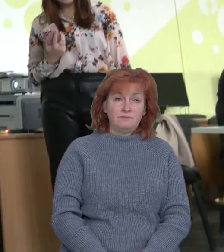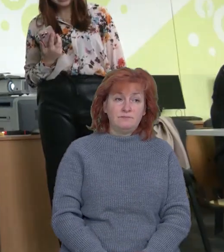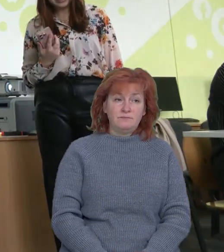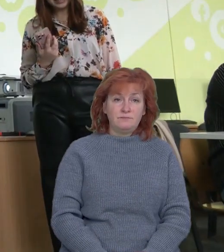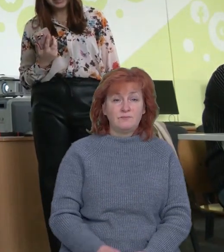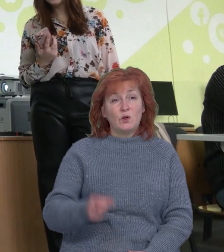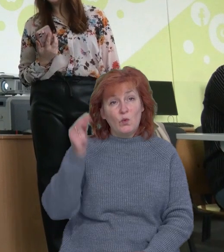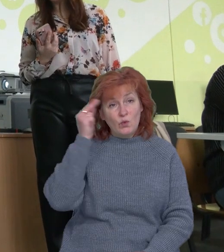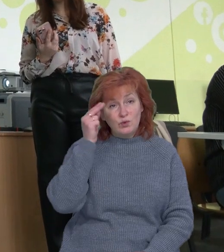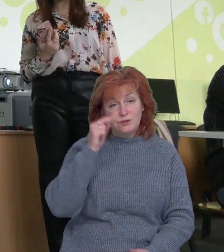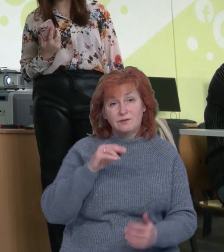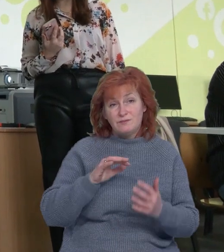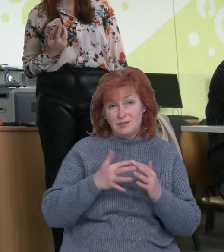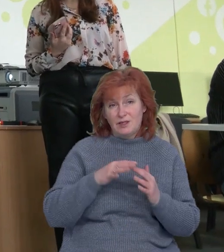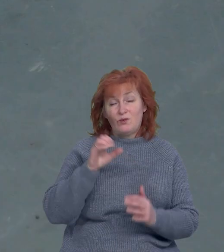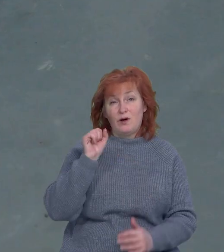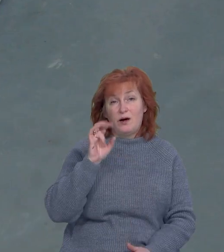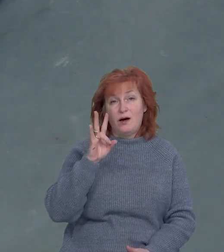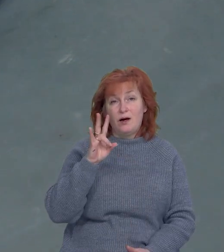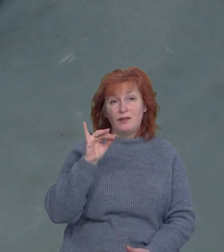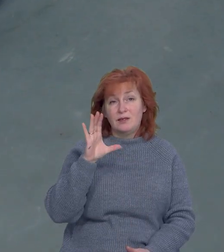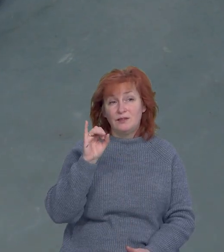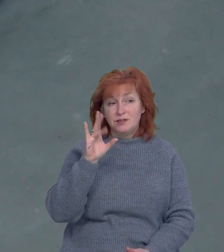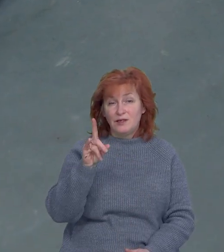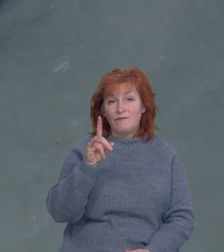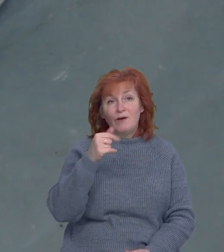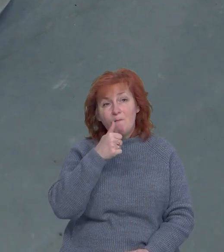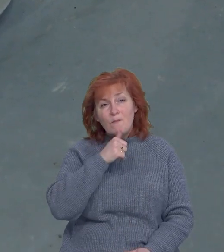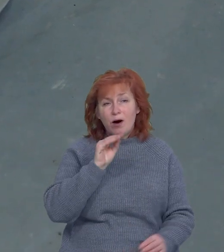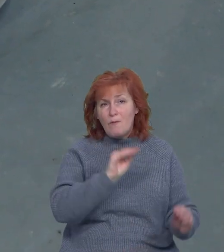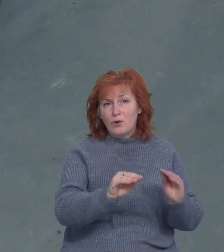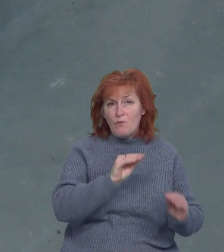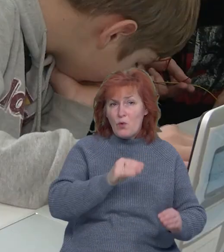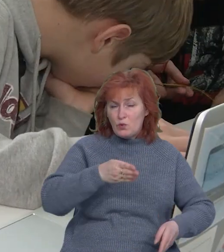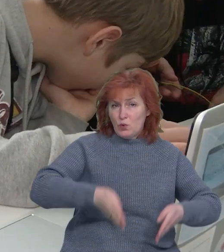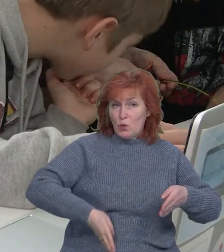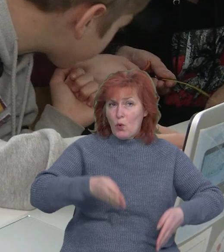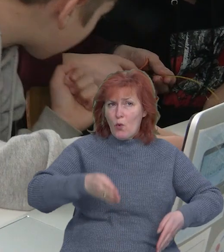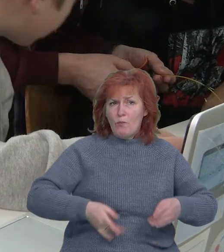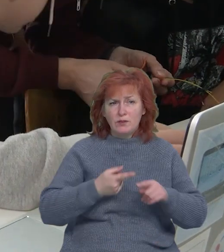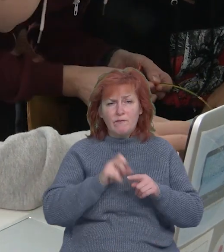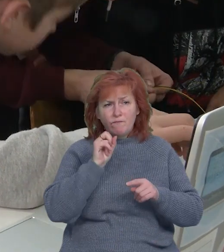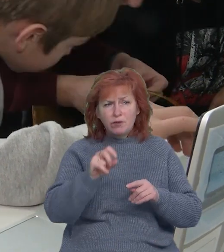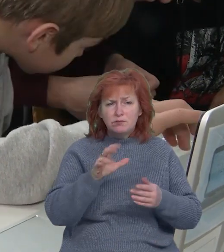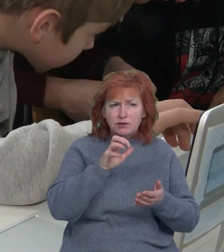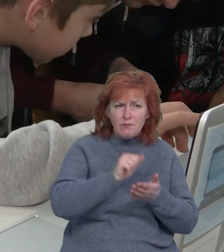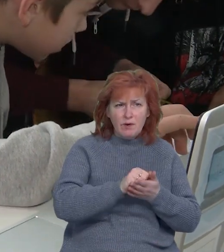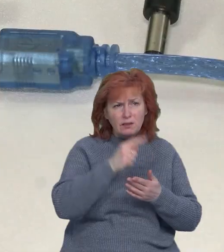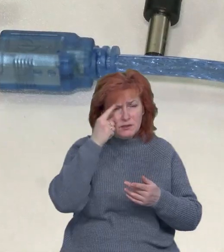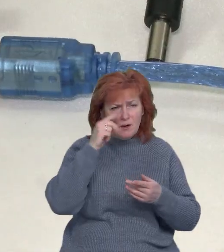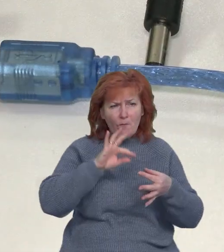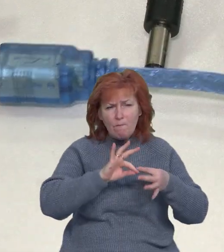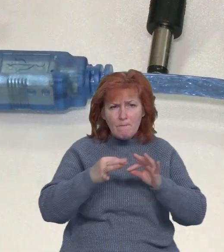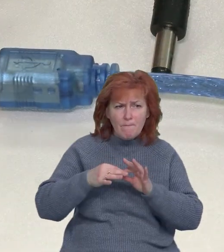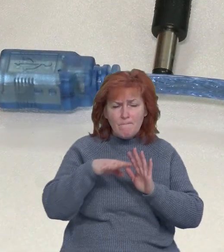Учні Анисівського ліцею випробовують маленького робота. Одинадцятикласник Євгеній Лебідь займається програмуванням ще з дитинства.